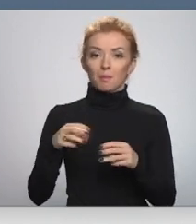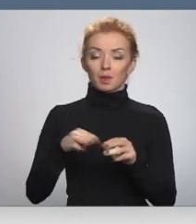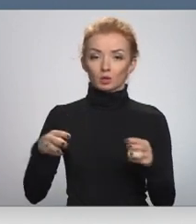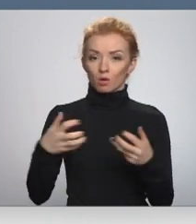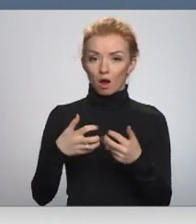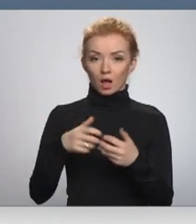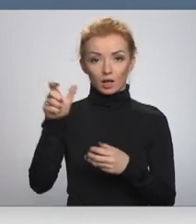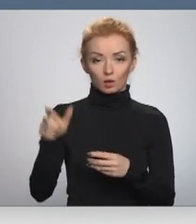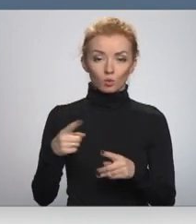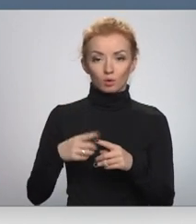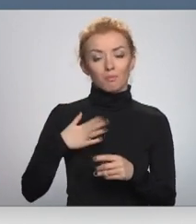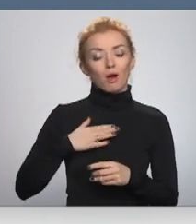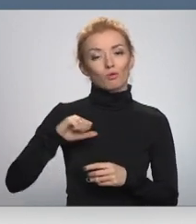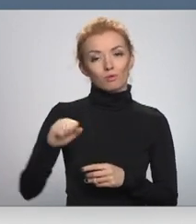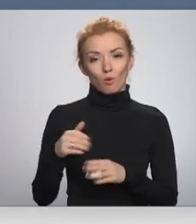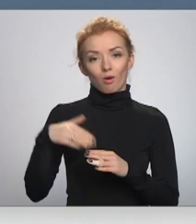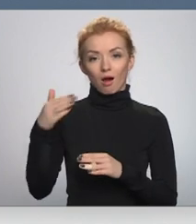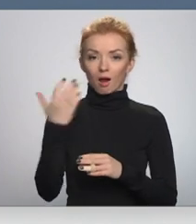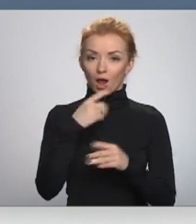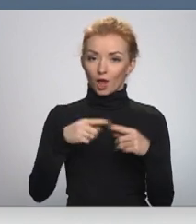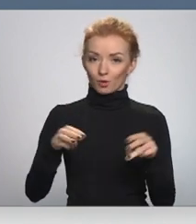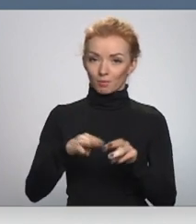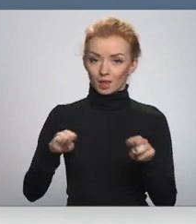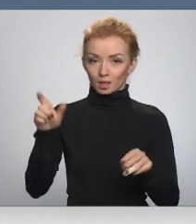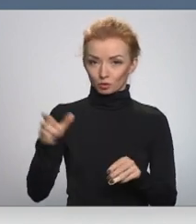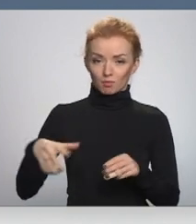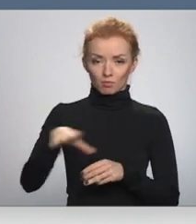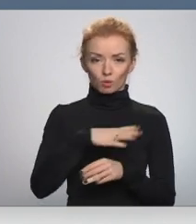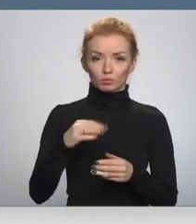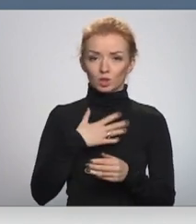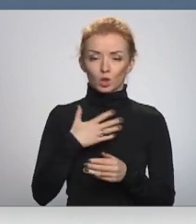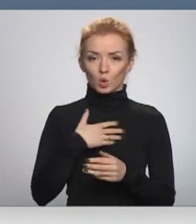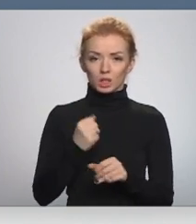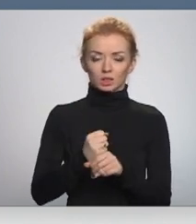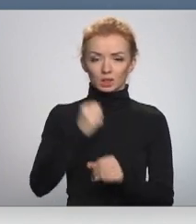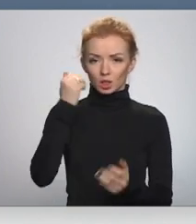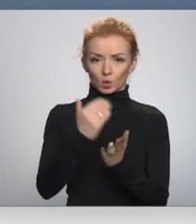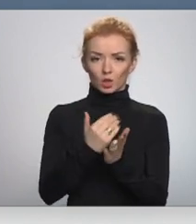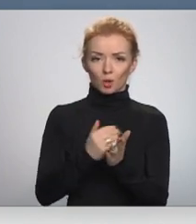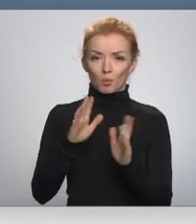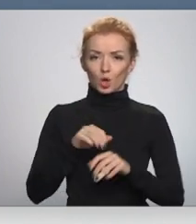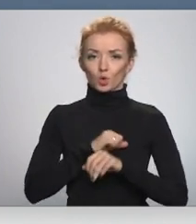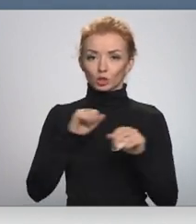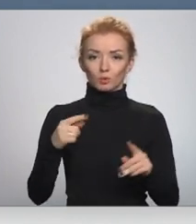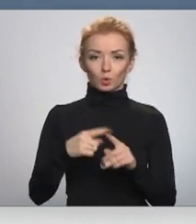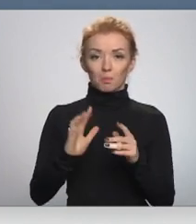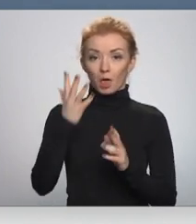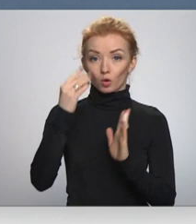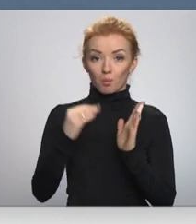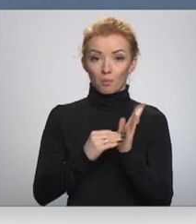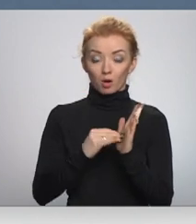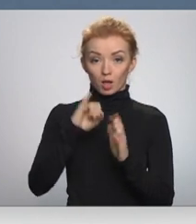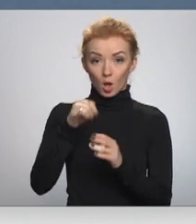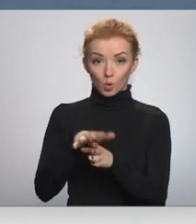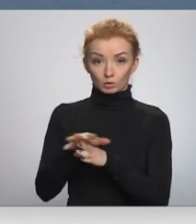un manu draugu ārlietu ministru. Mūsu apņēmība ir dzelžaini stingra attiecībā uz Baltijas drošību un piekto pantu, ka uzbrukums